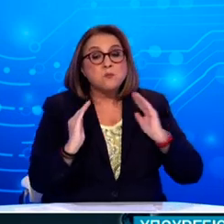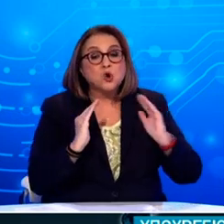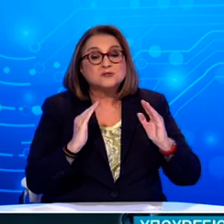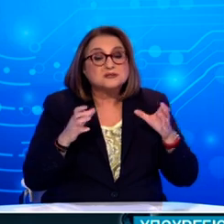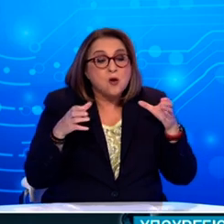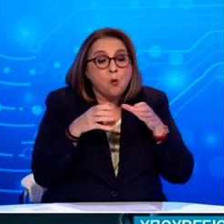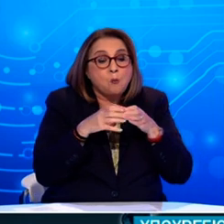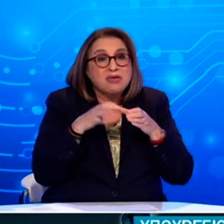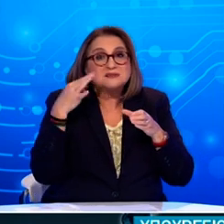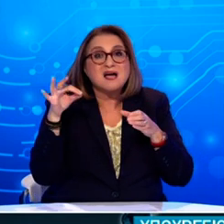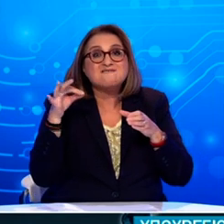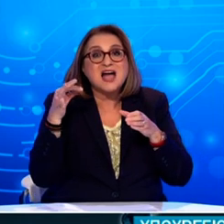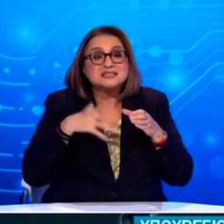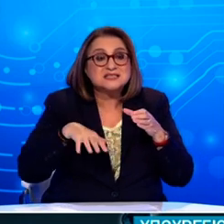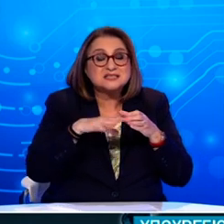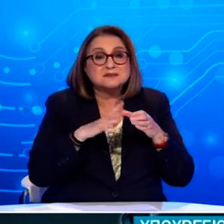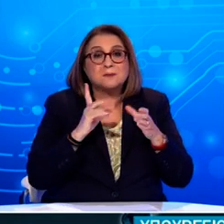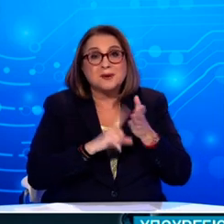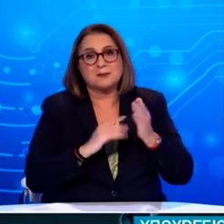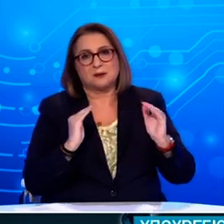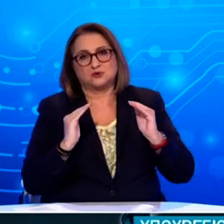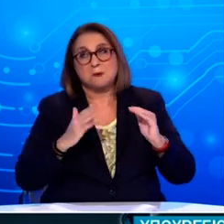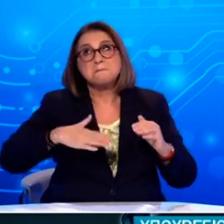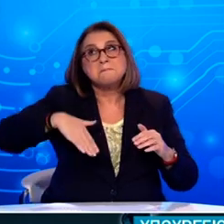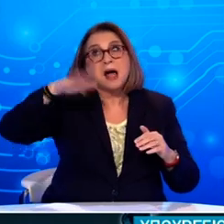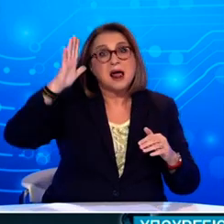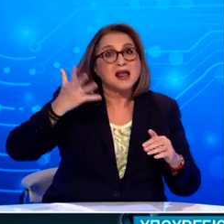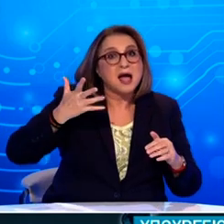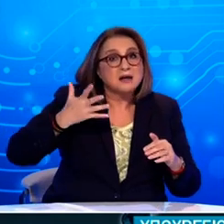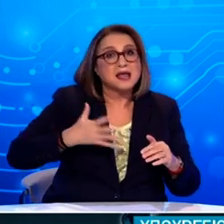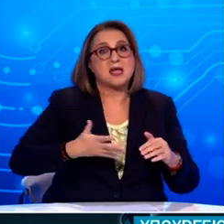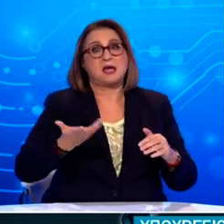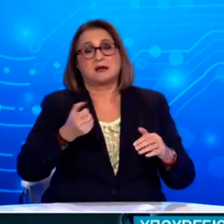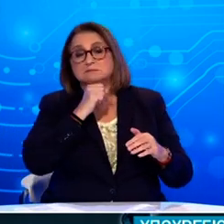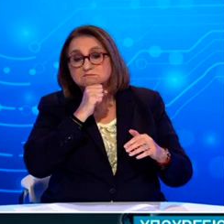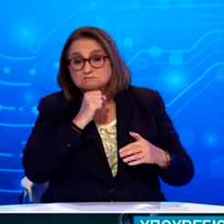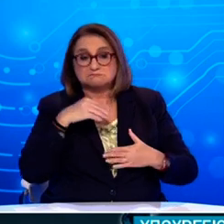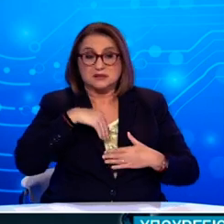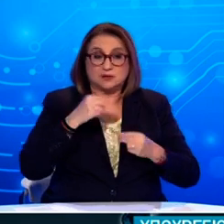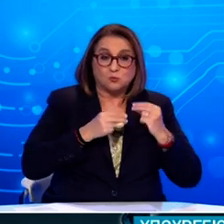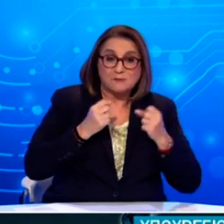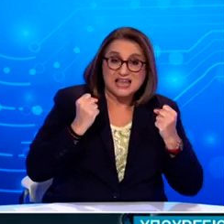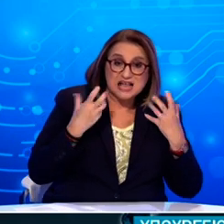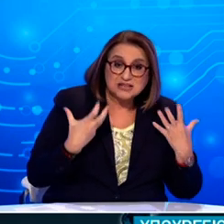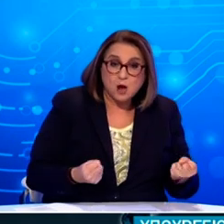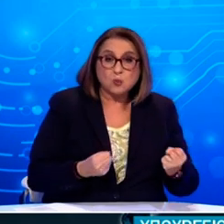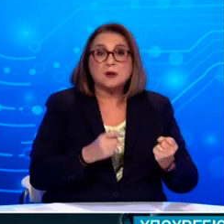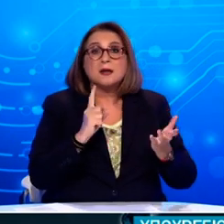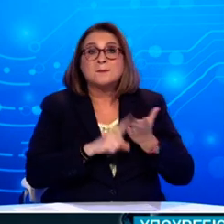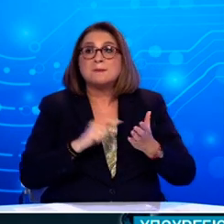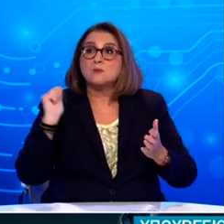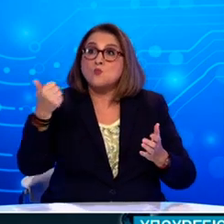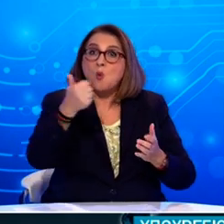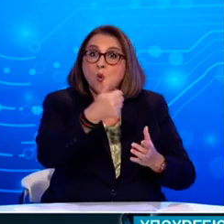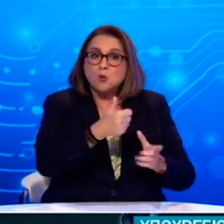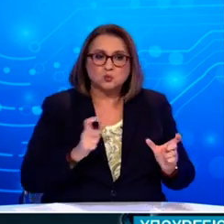ομάδων. Θα πρέπει όλοι οι άνθρωποι οι οποίοι είναι μεγάλης ηλικίας και έχουν ένα υποκείμενο νόσημα να κρατήσουν αυτή την αυτοπροστασία τους